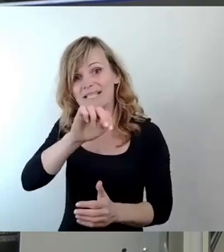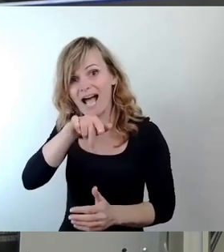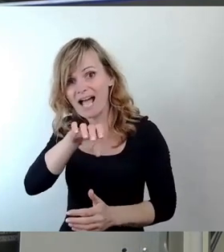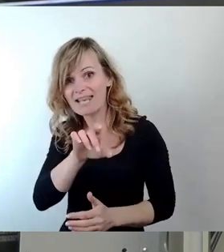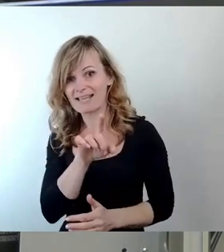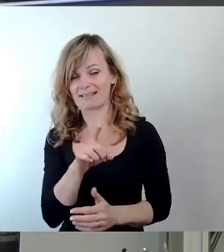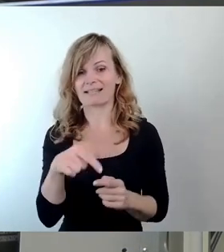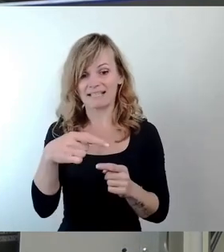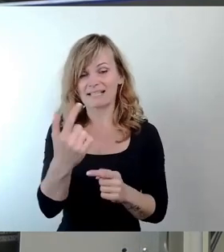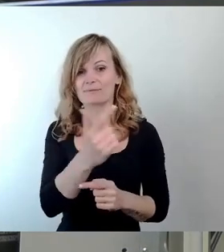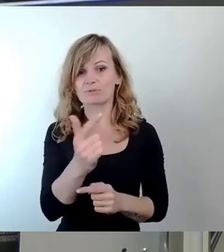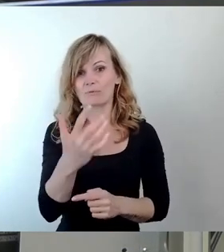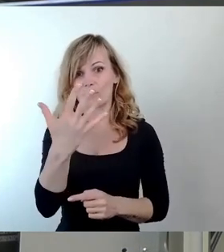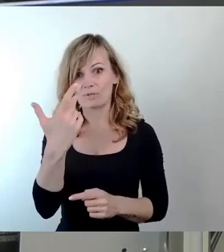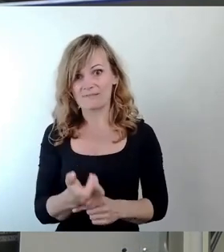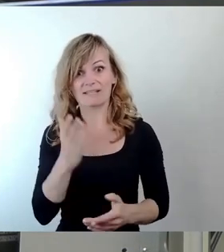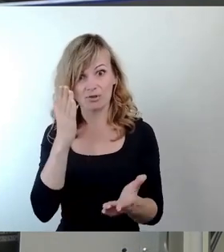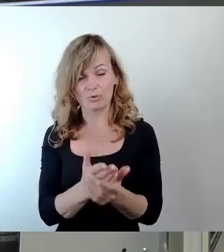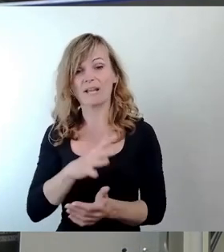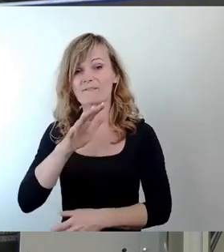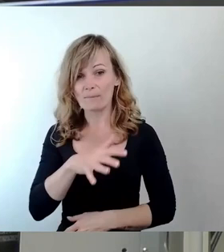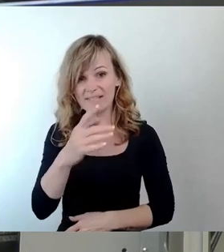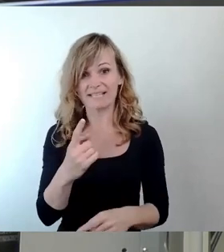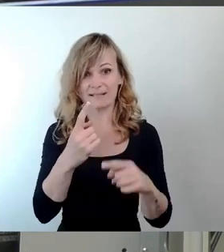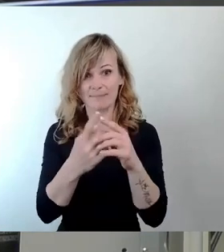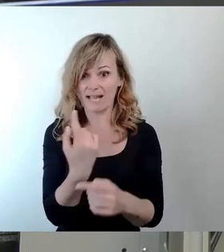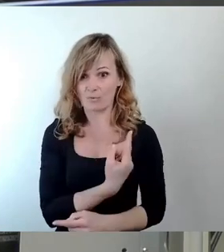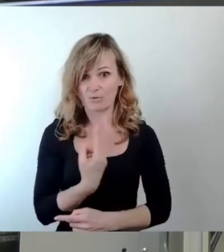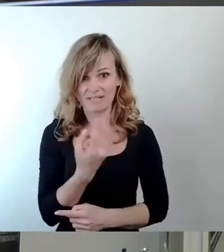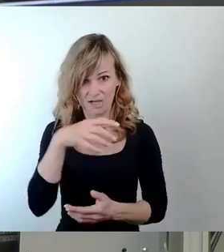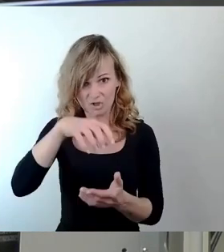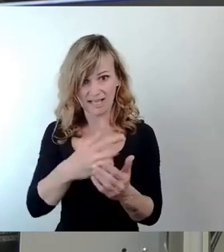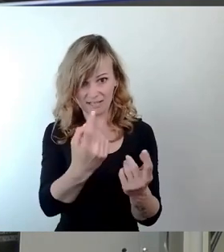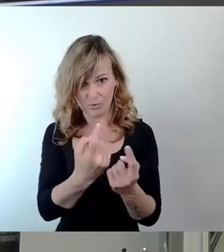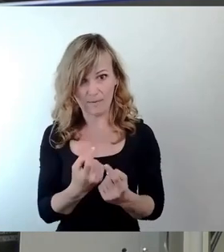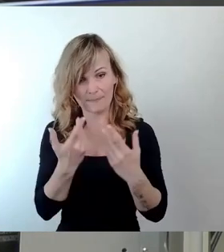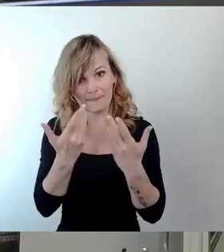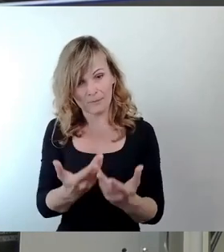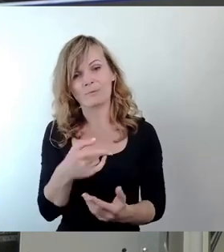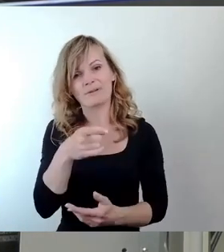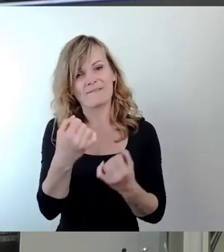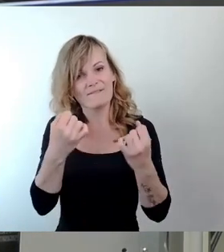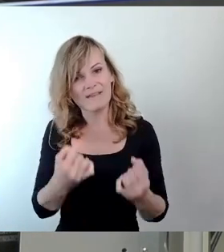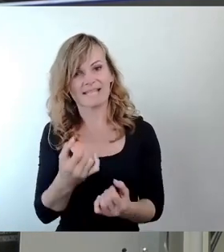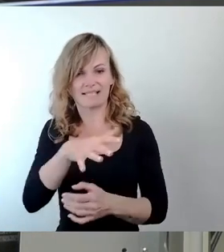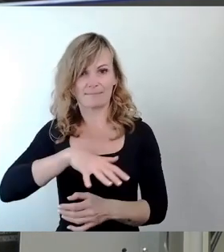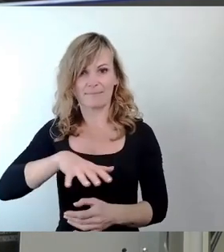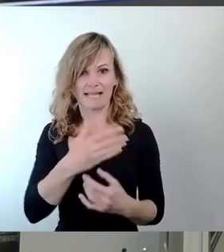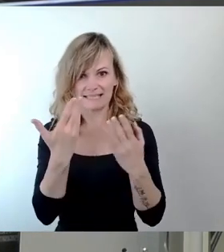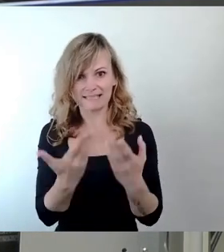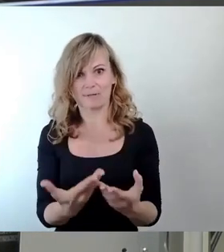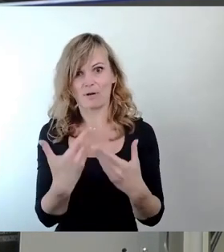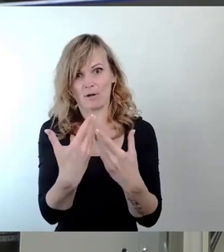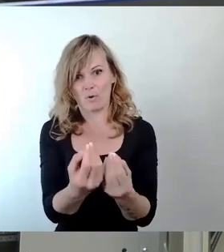2025 dann auch schon zum 15. Mal in unserer Stadt geben wird, einen festen Platz geben wird. Und jeder, der die